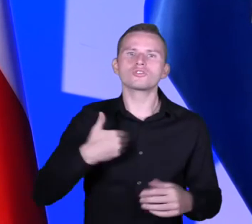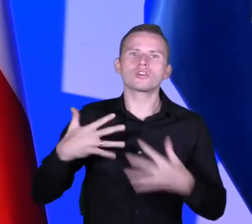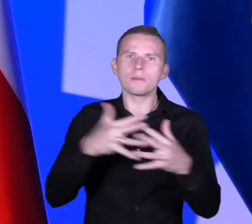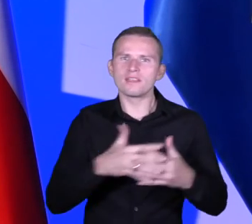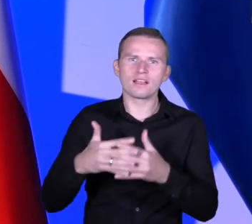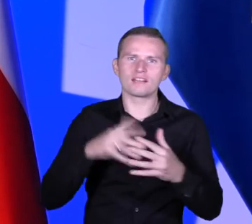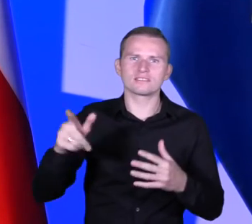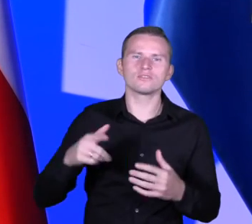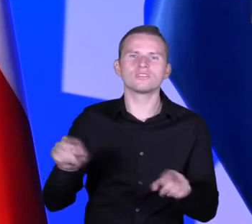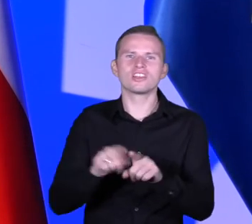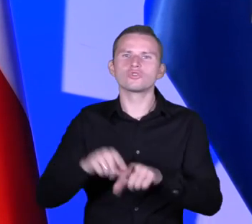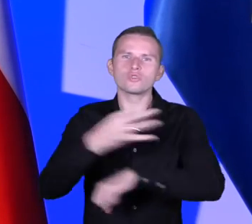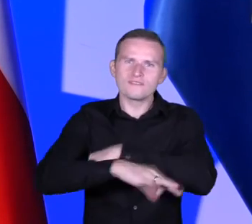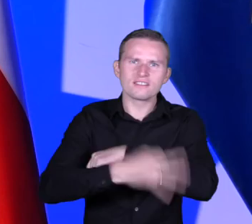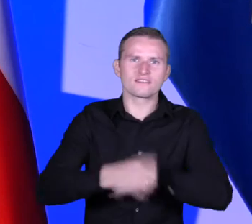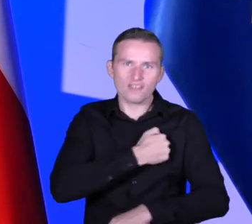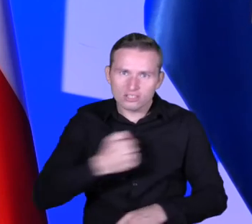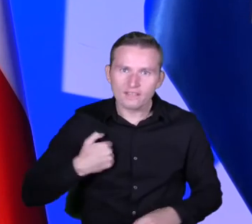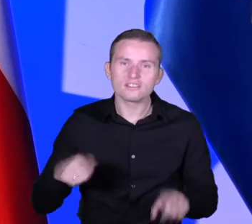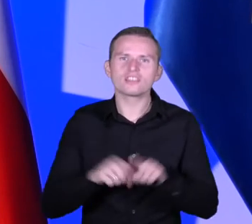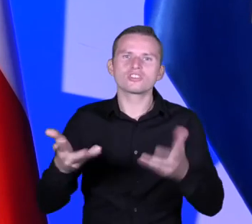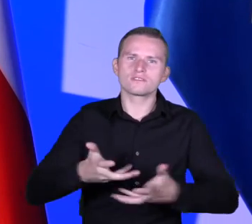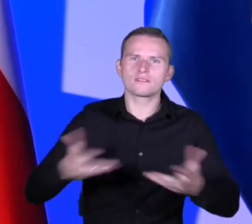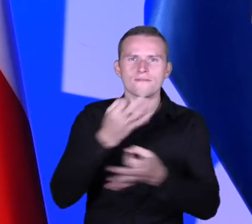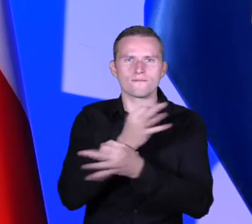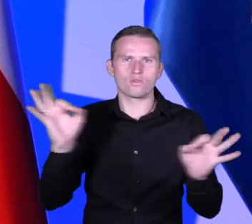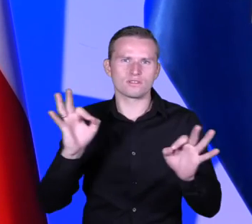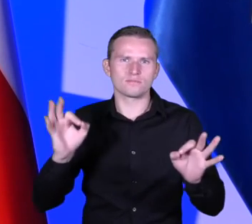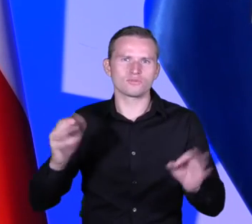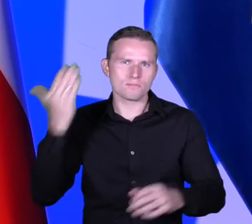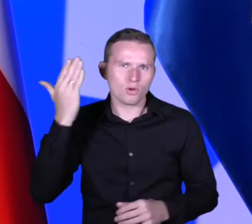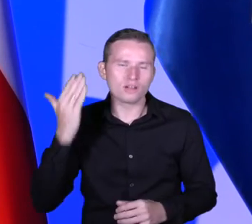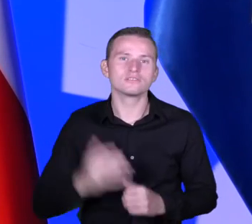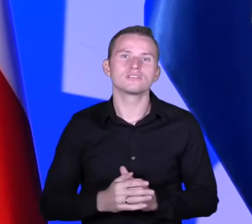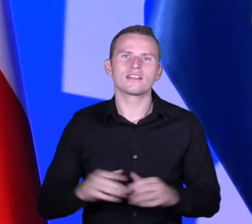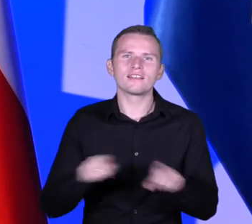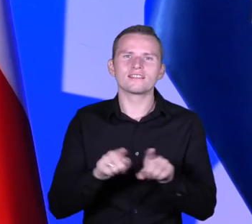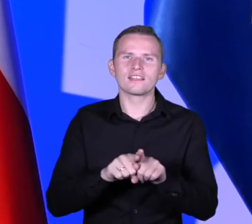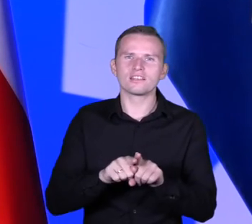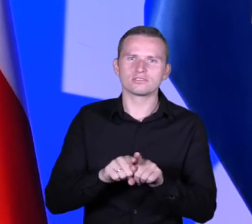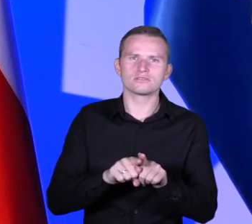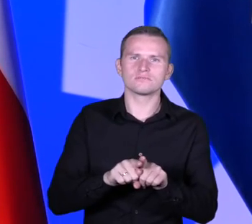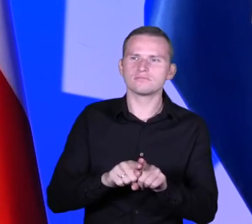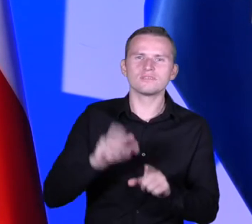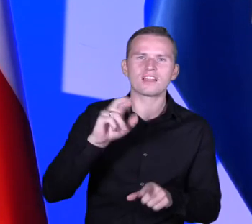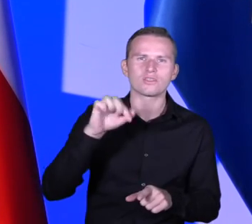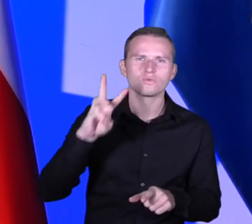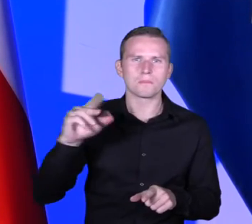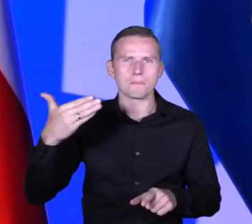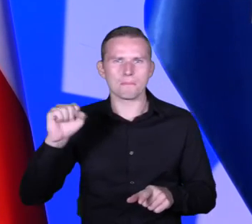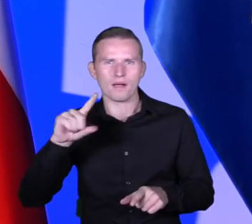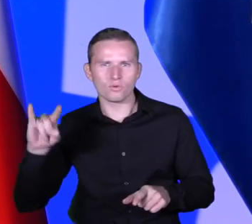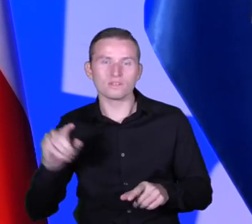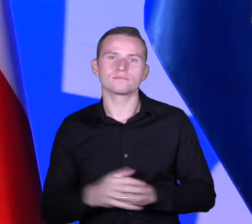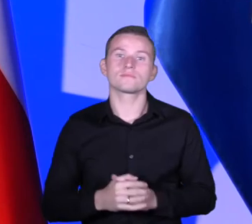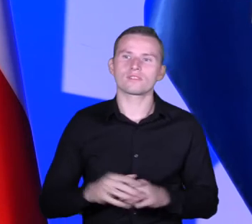i Uniwersytetu Warszawskiego, dla Stowarzyszenia Wolne Inicjatywy Społeczne z Radowa Małego, dla Deloitte Polska i Fundacji Zwolnieni